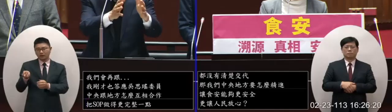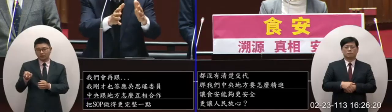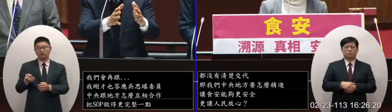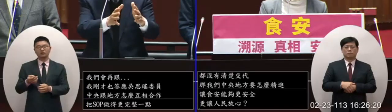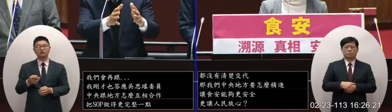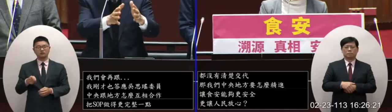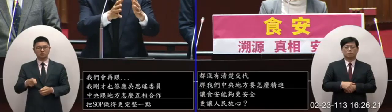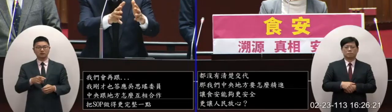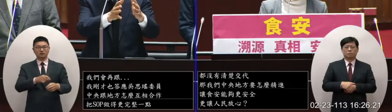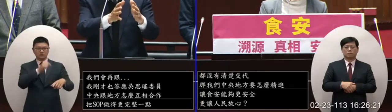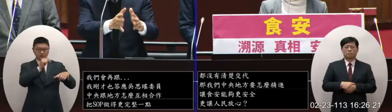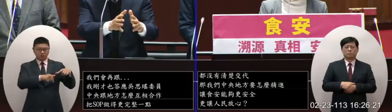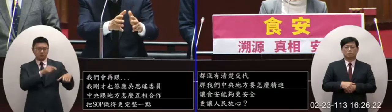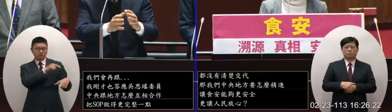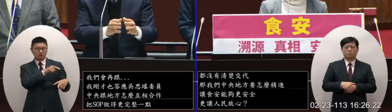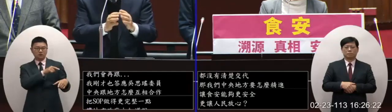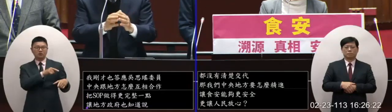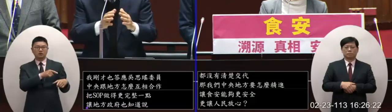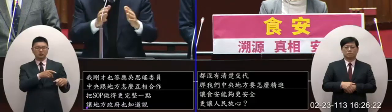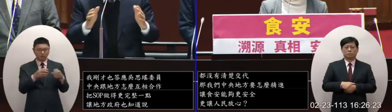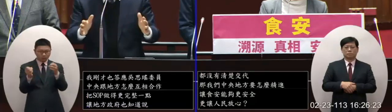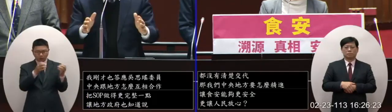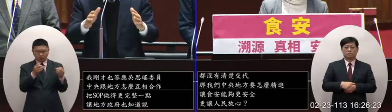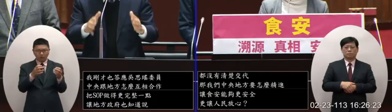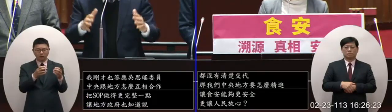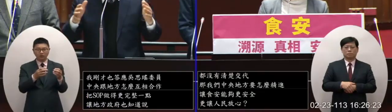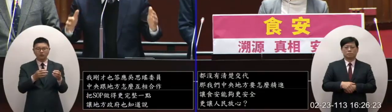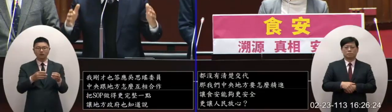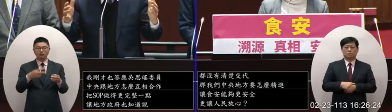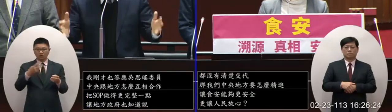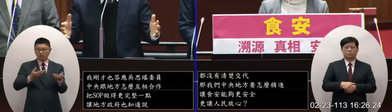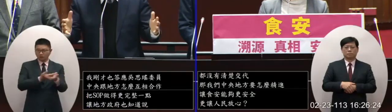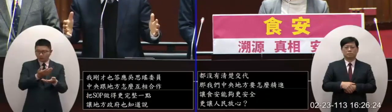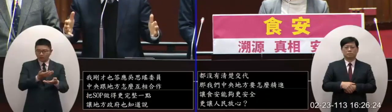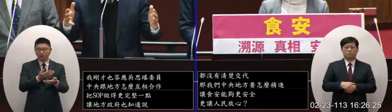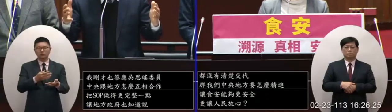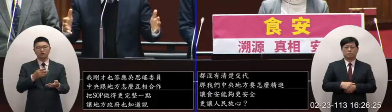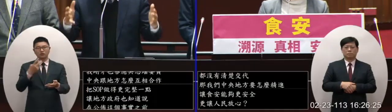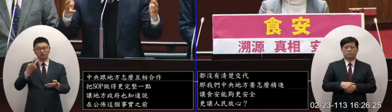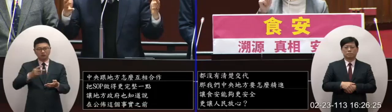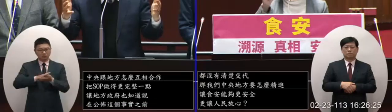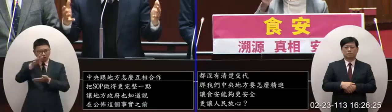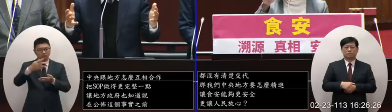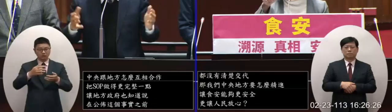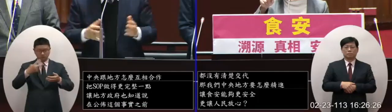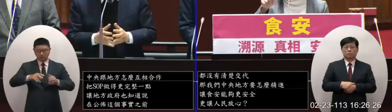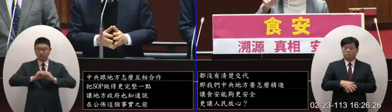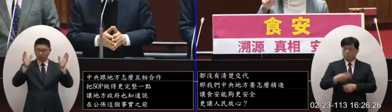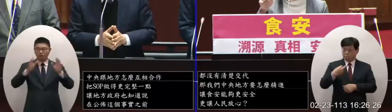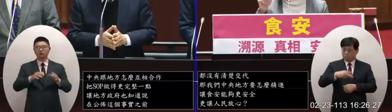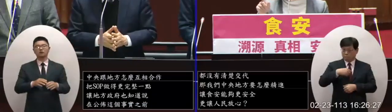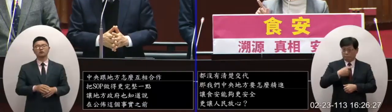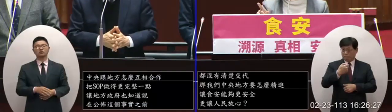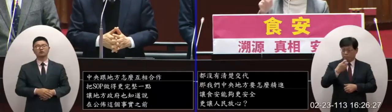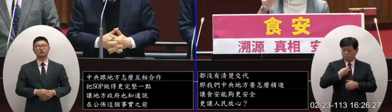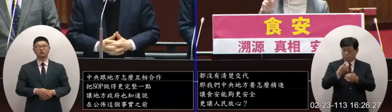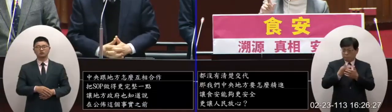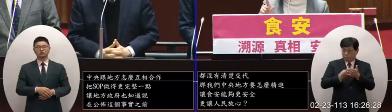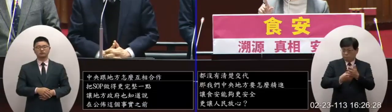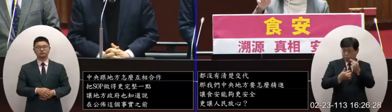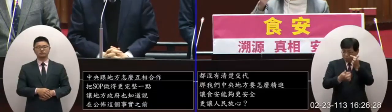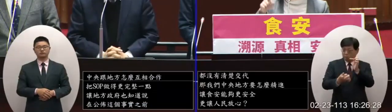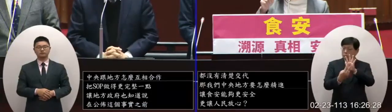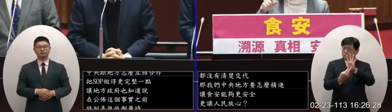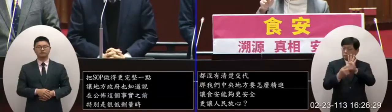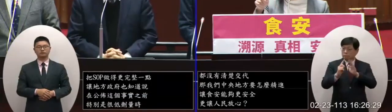跟這個廠商這邊要有所了解以後才來做公佈免得引起不必要的恐慌導致要更精準的說而